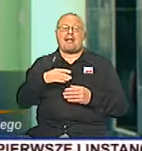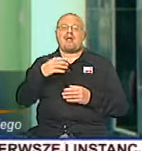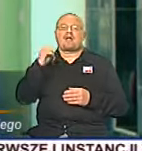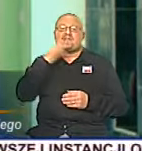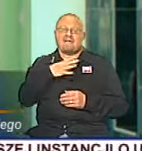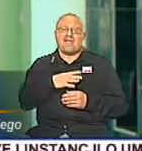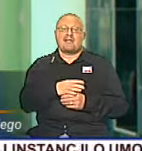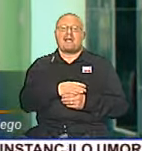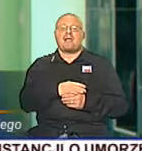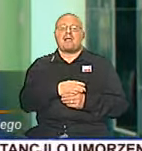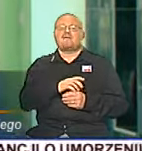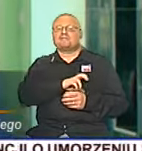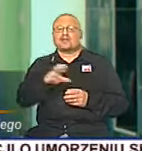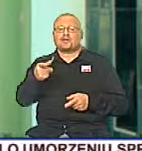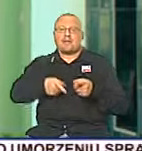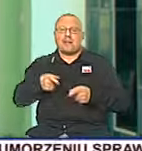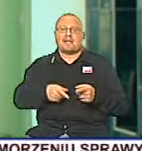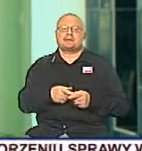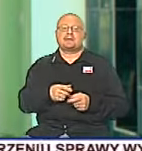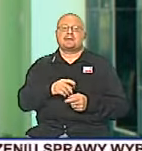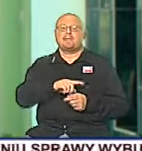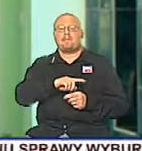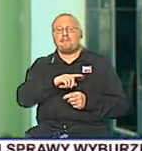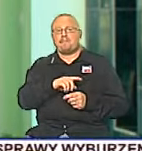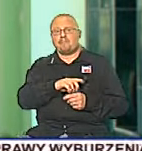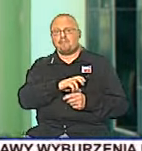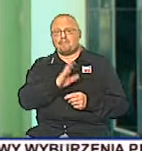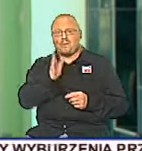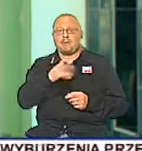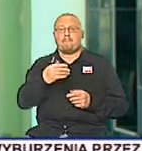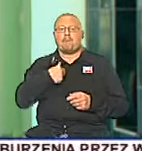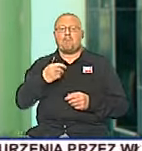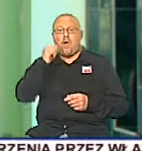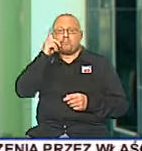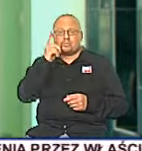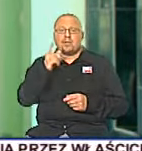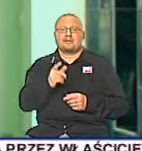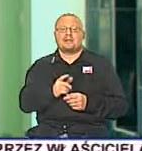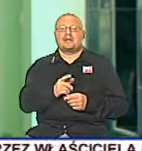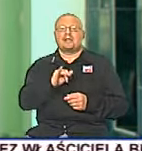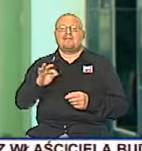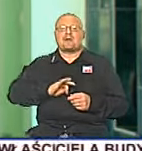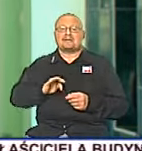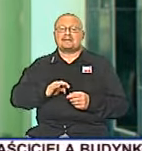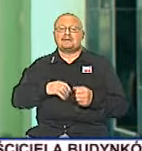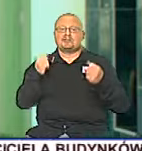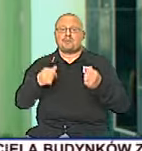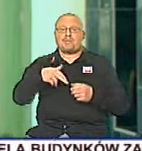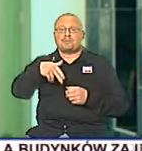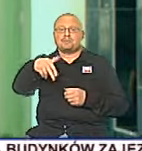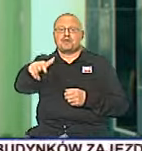zabiegu operacyjnego. Ponadto pacjent został wybudzony, że własnymi siłami